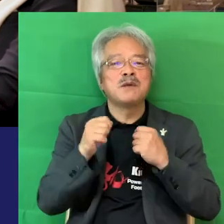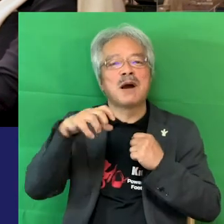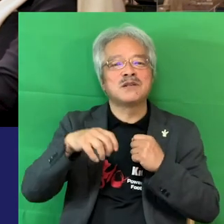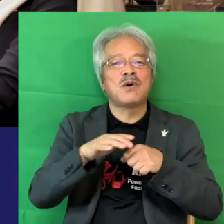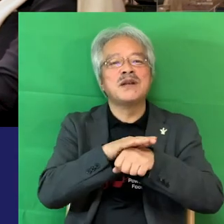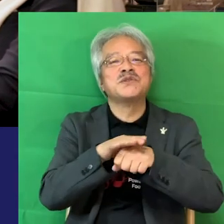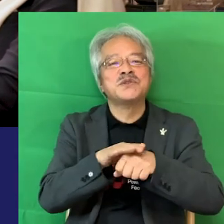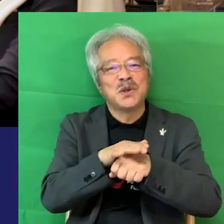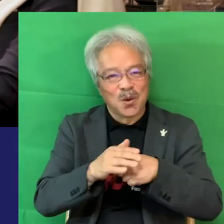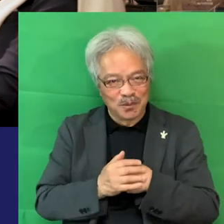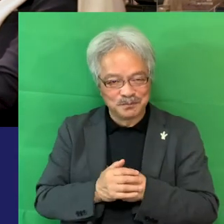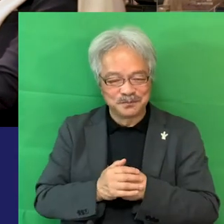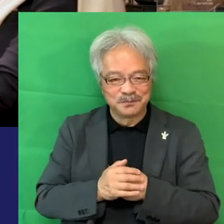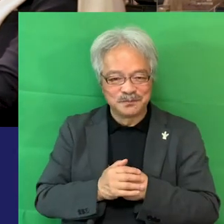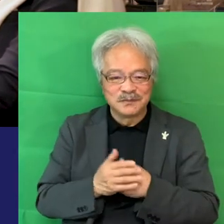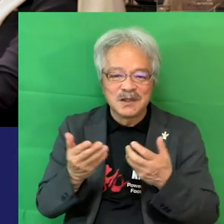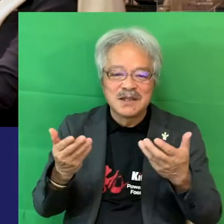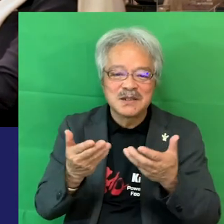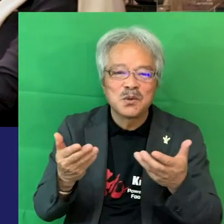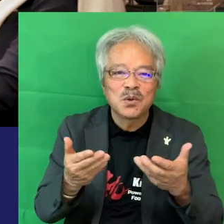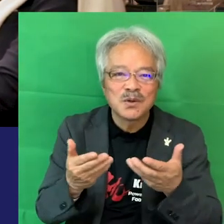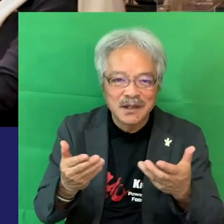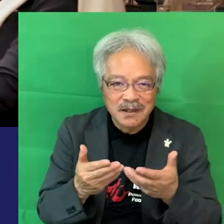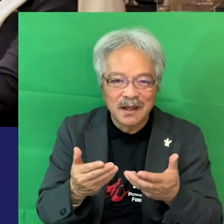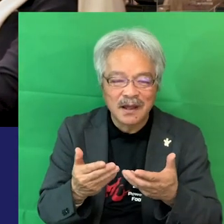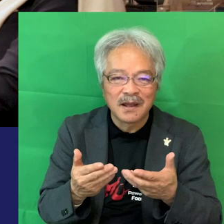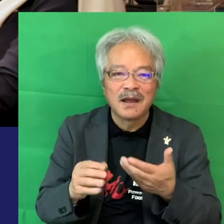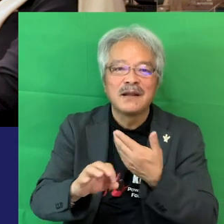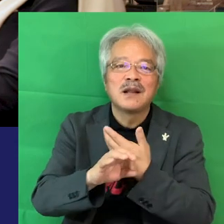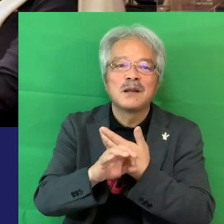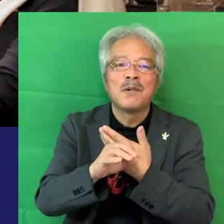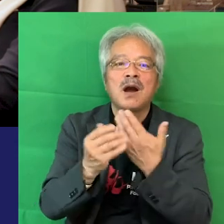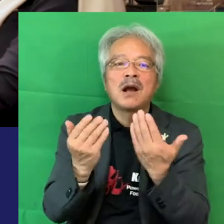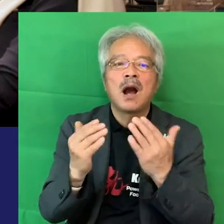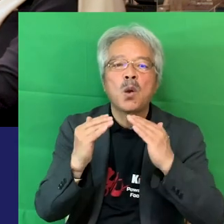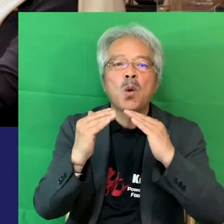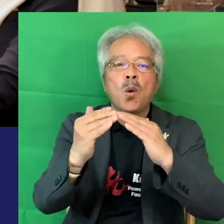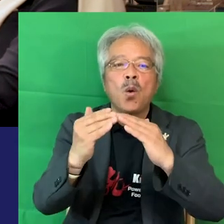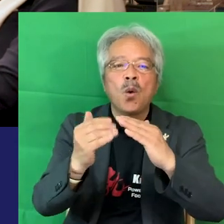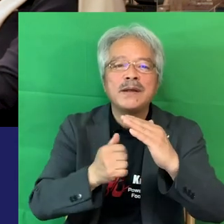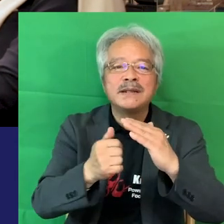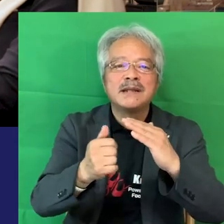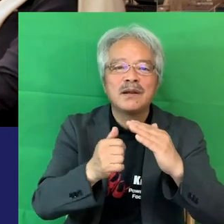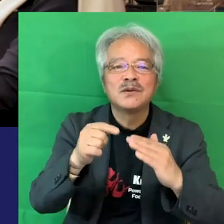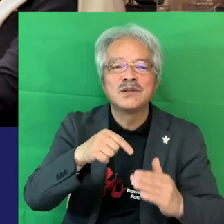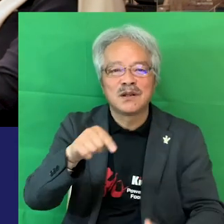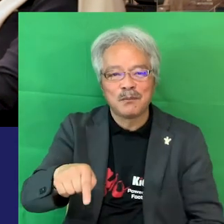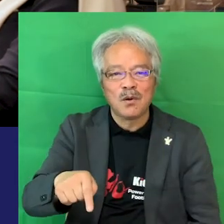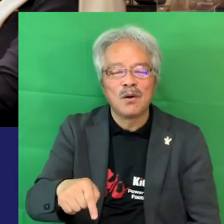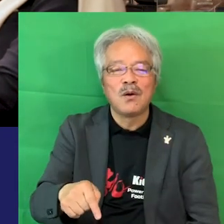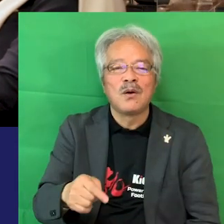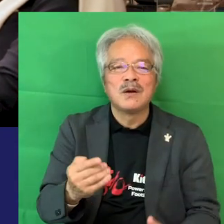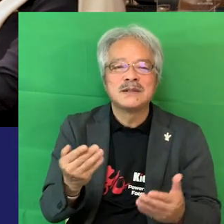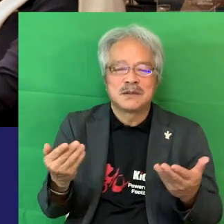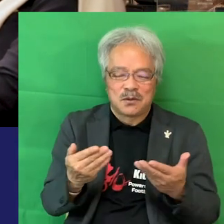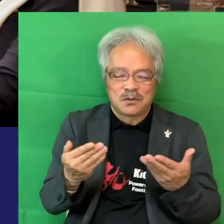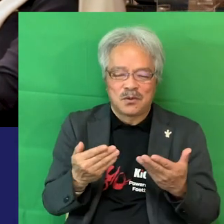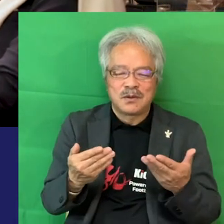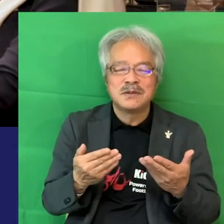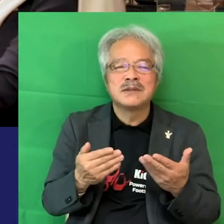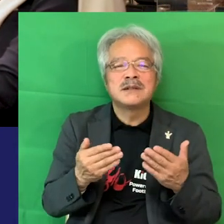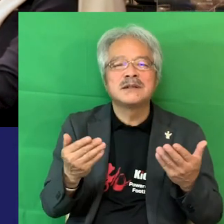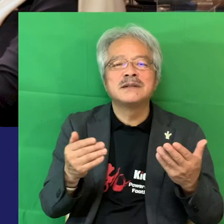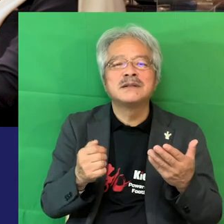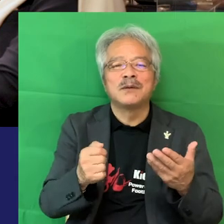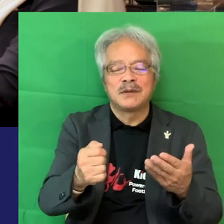仕事しててとか学校行ってる人にも居場所ないと思ってる人多いからねお家と